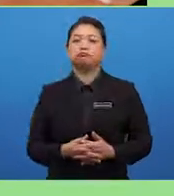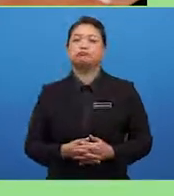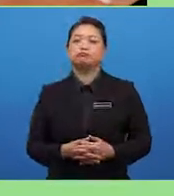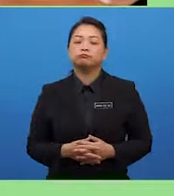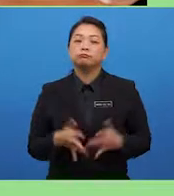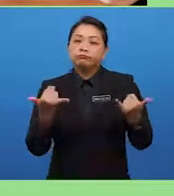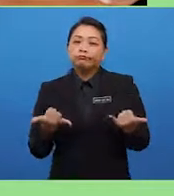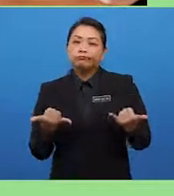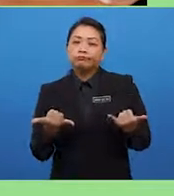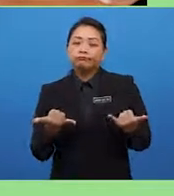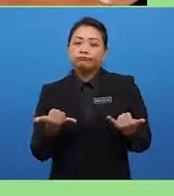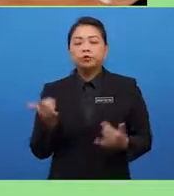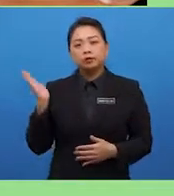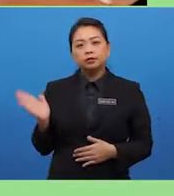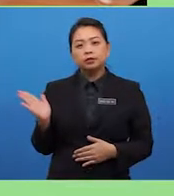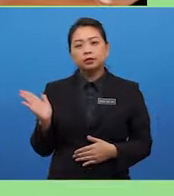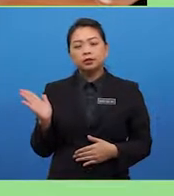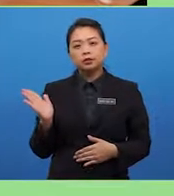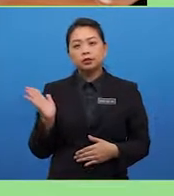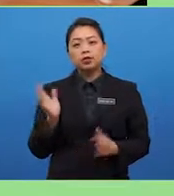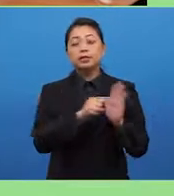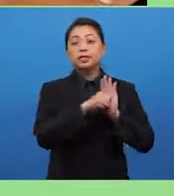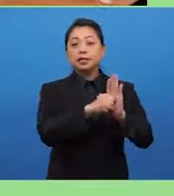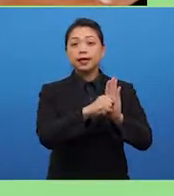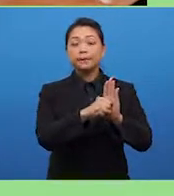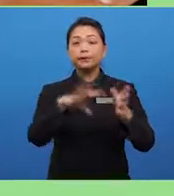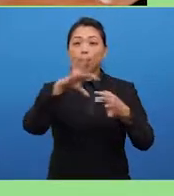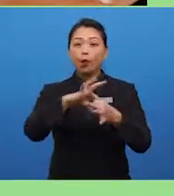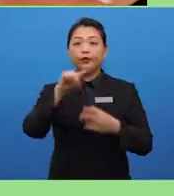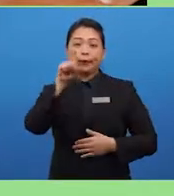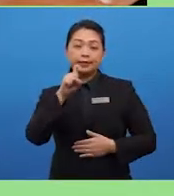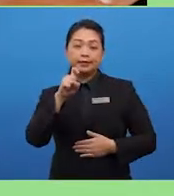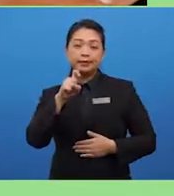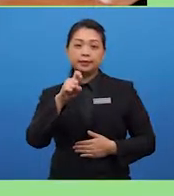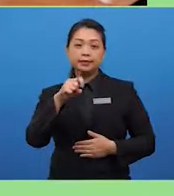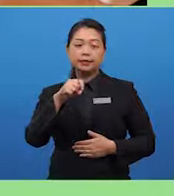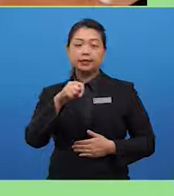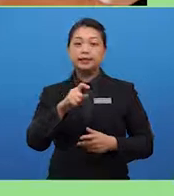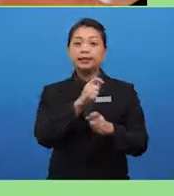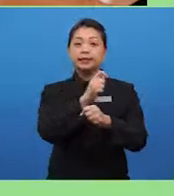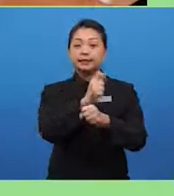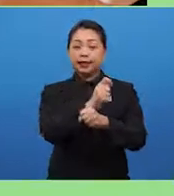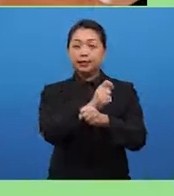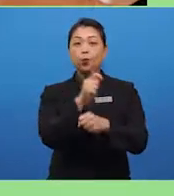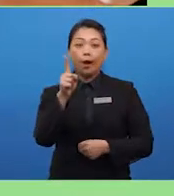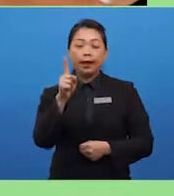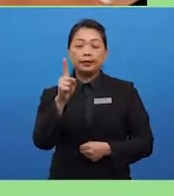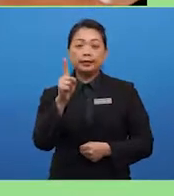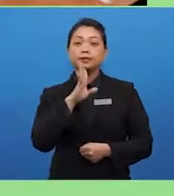Now, this is a sample of a question in part 1 in this speaking exam.